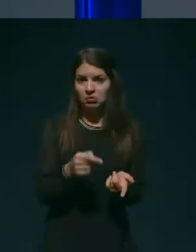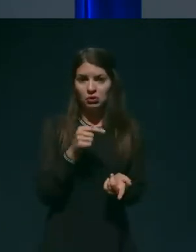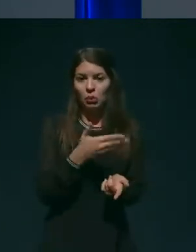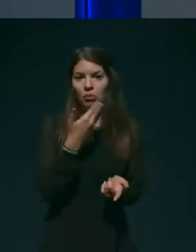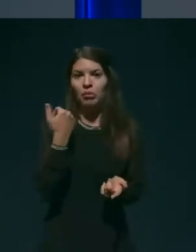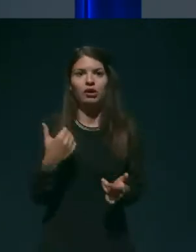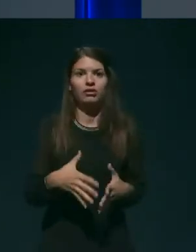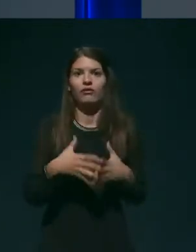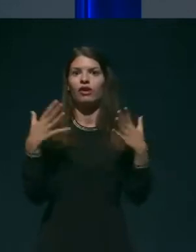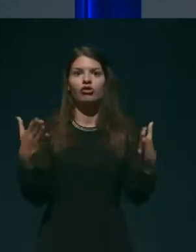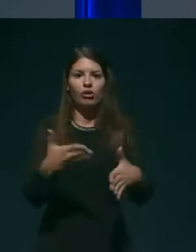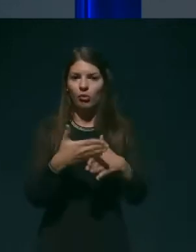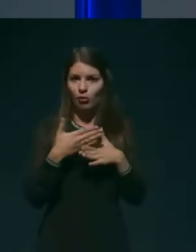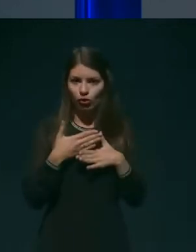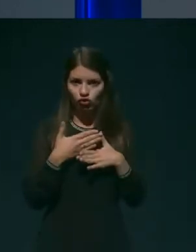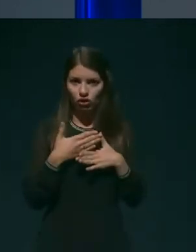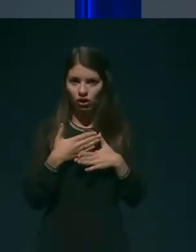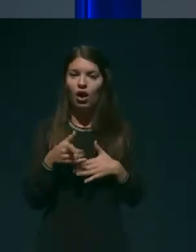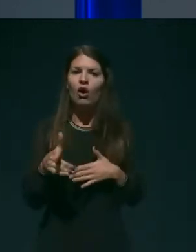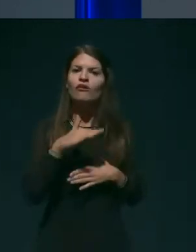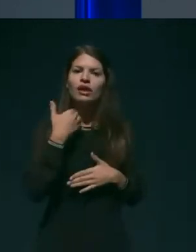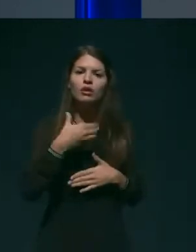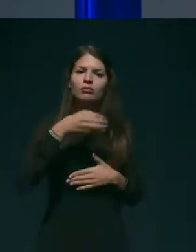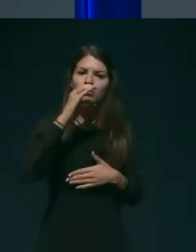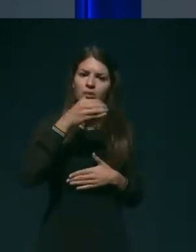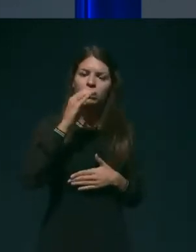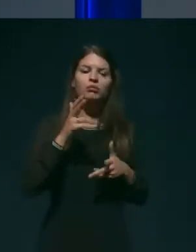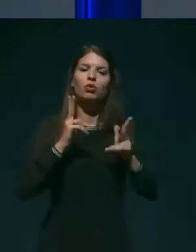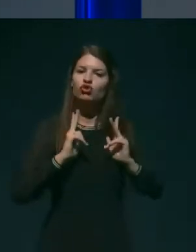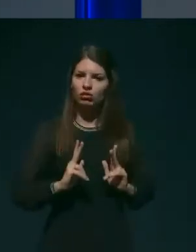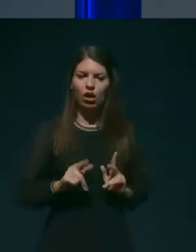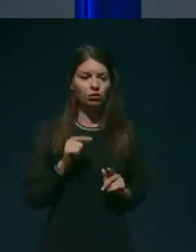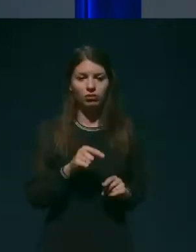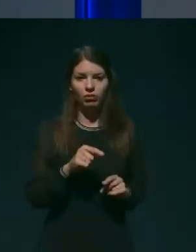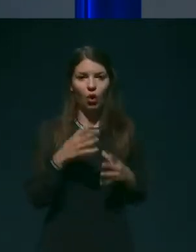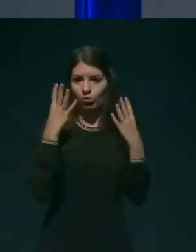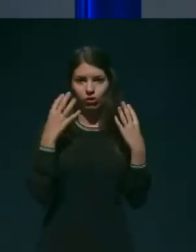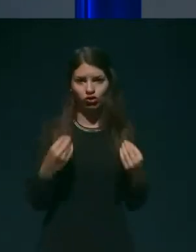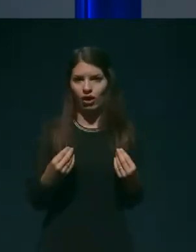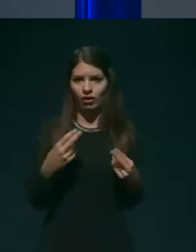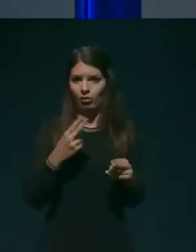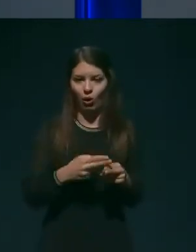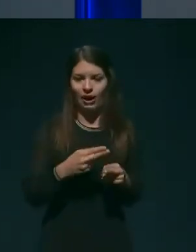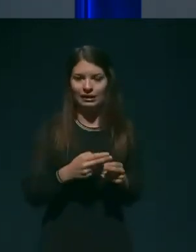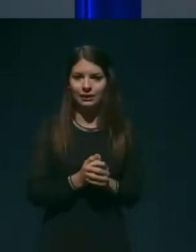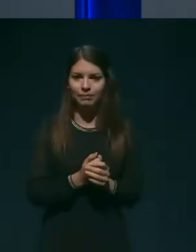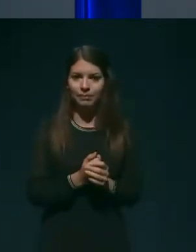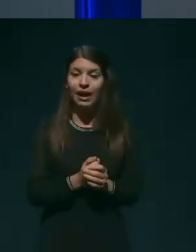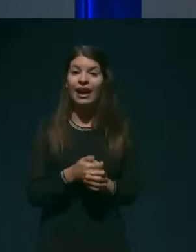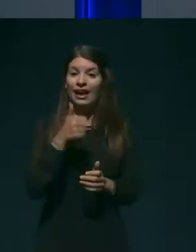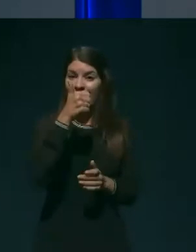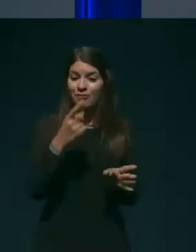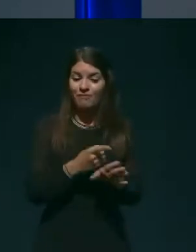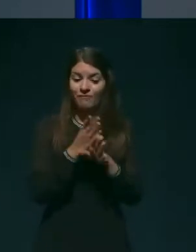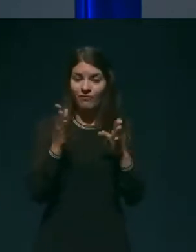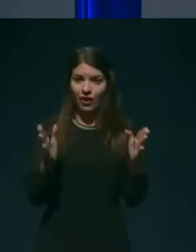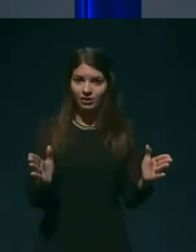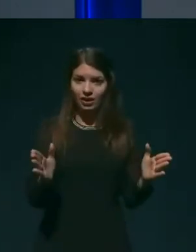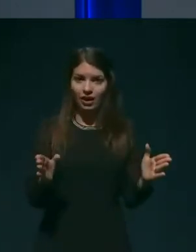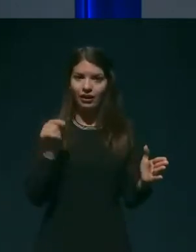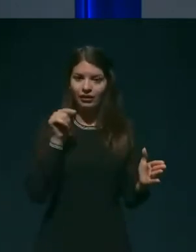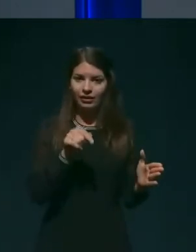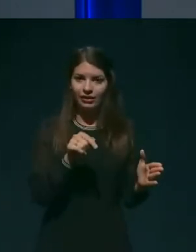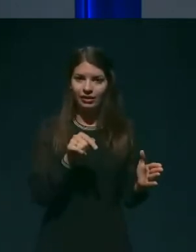se pravi, za dosti tekočine počitka, tako kot recimo pri običajni virosi. Potem pa imamo tisto fazo, kjer pa virus gre v